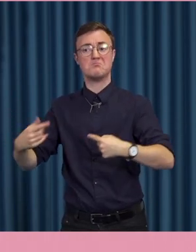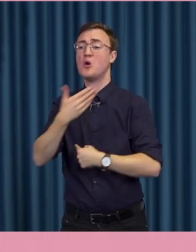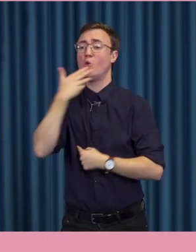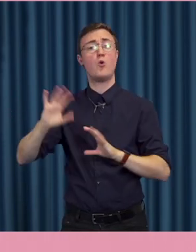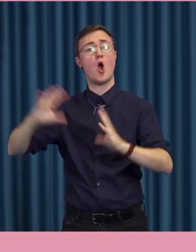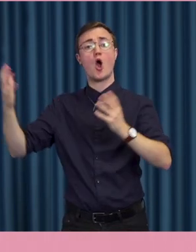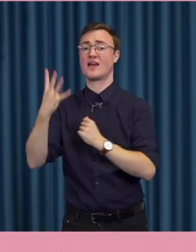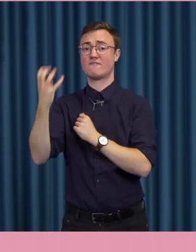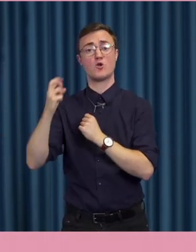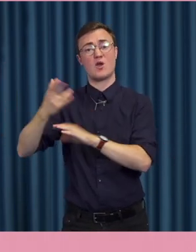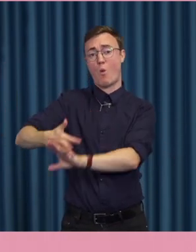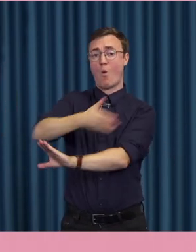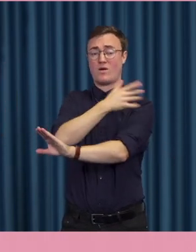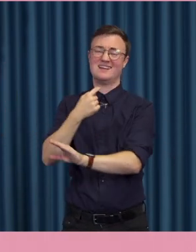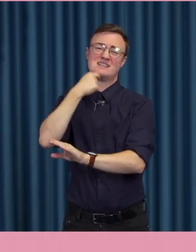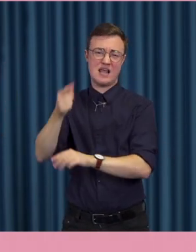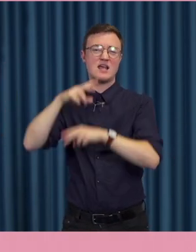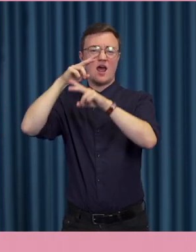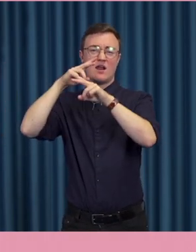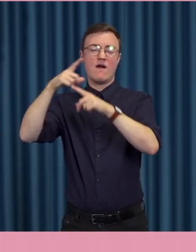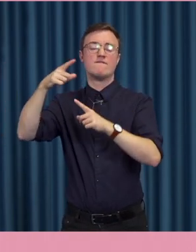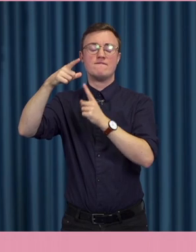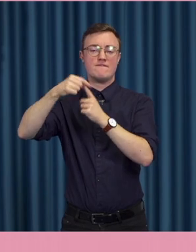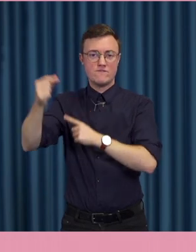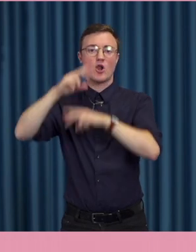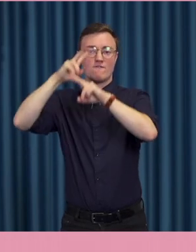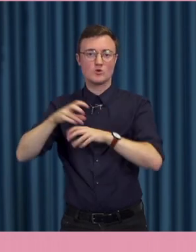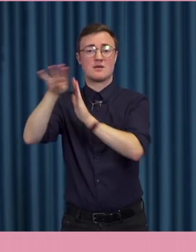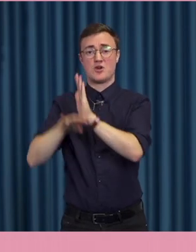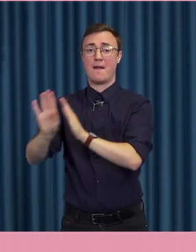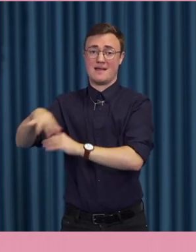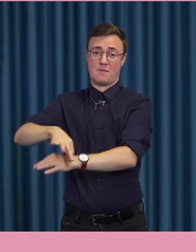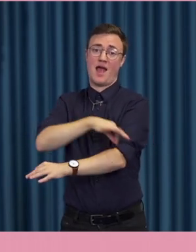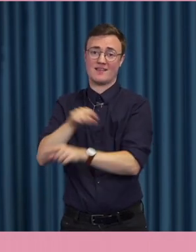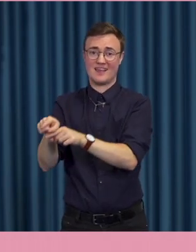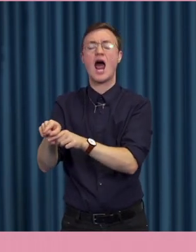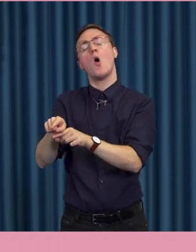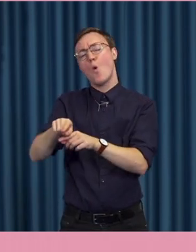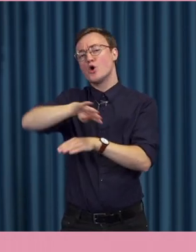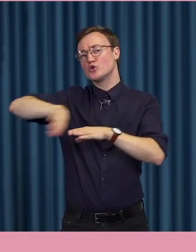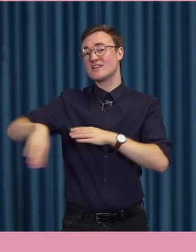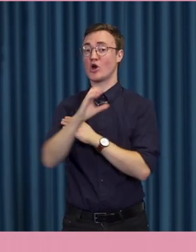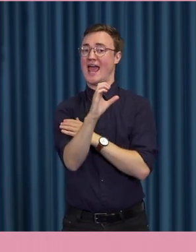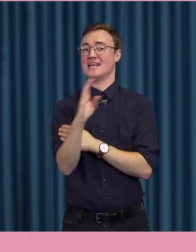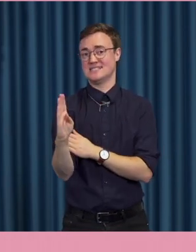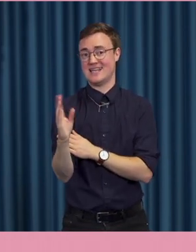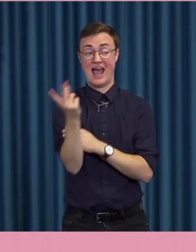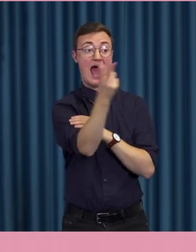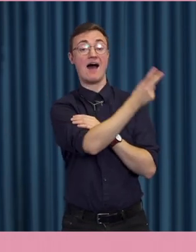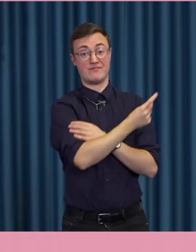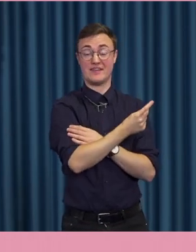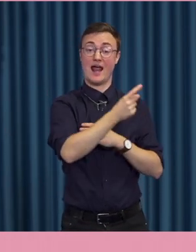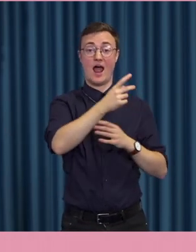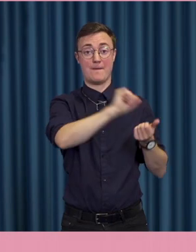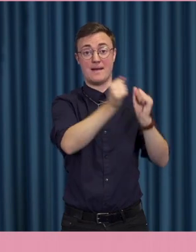åren enligt valforskningsprogrammets mätningar. Undantaget är Sverigedemokraterna som är unikt impopulära hos de andra partiernas